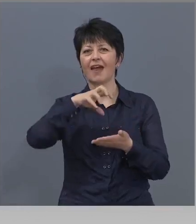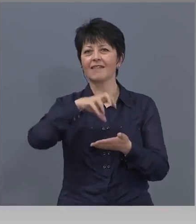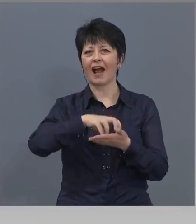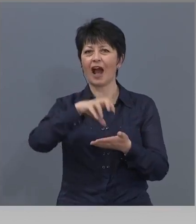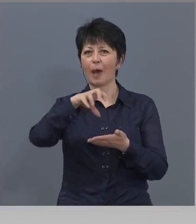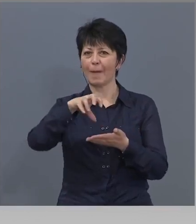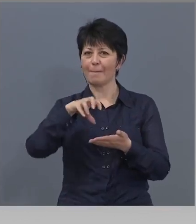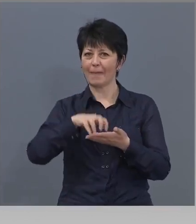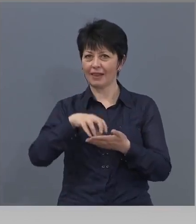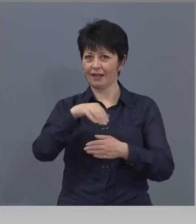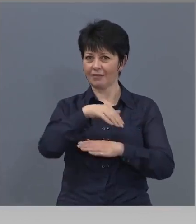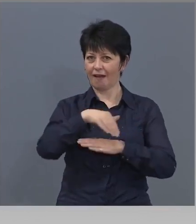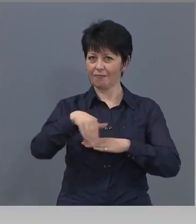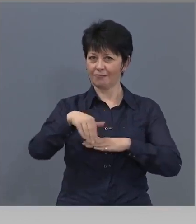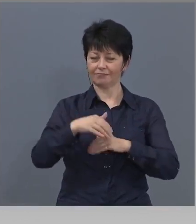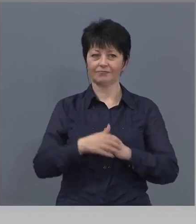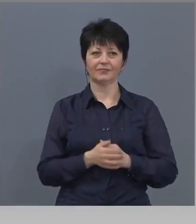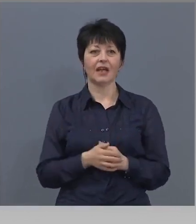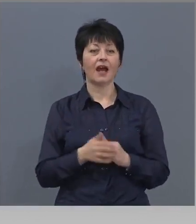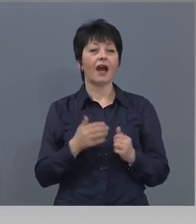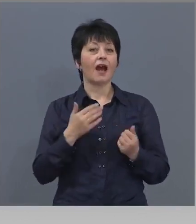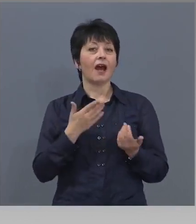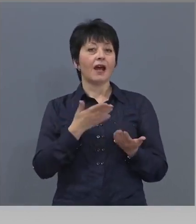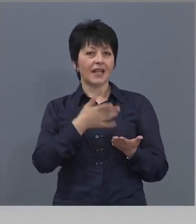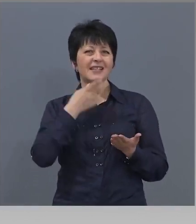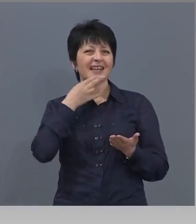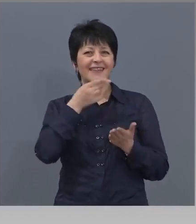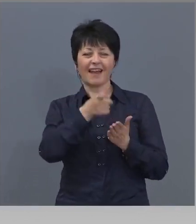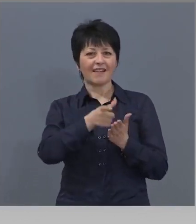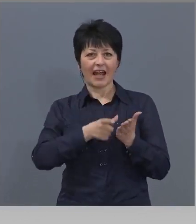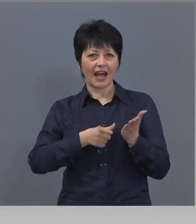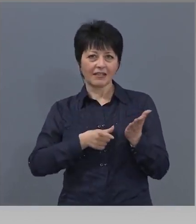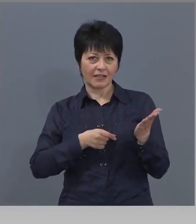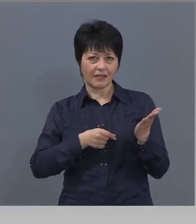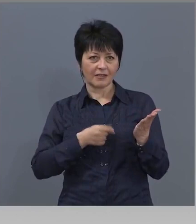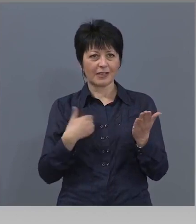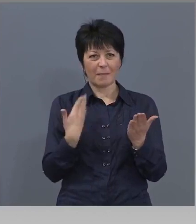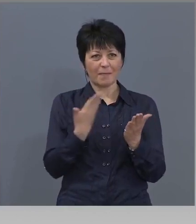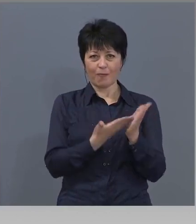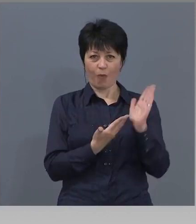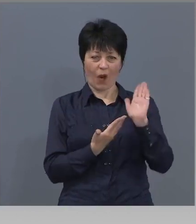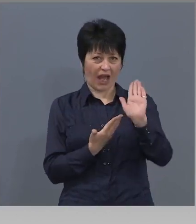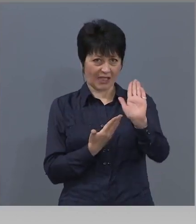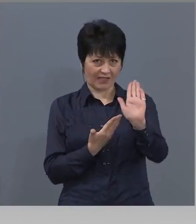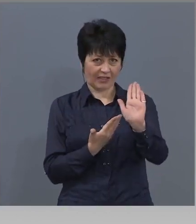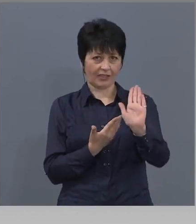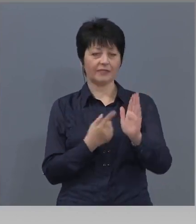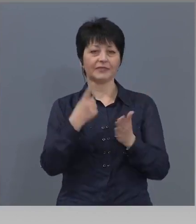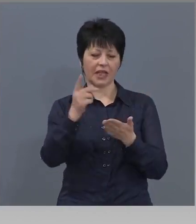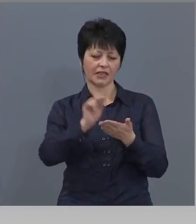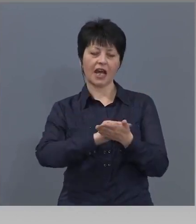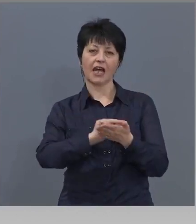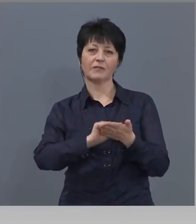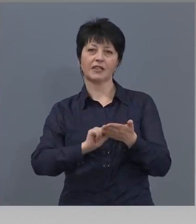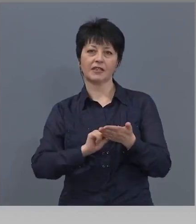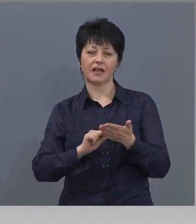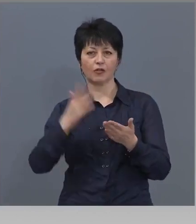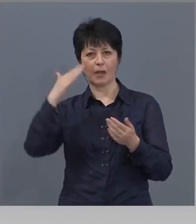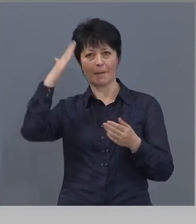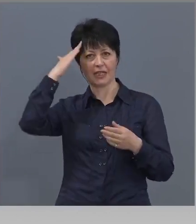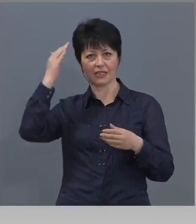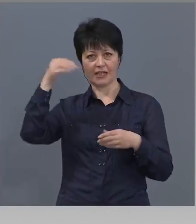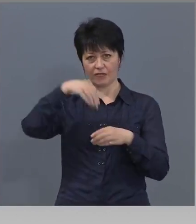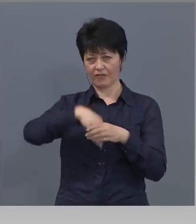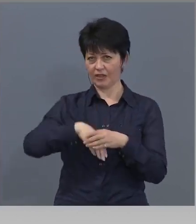Декларациите, които се представят от гражданите на контролните пунктове, се администрират от Министерство на вътрешите